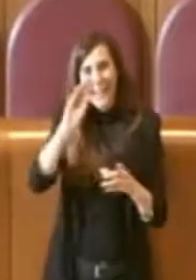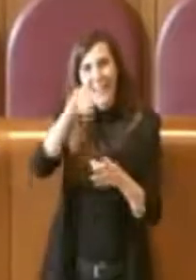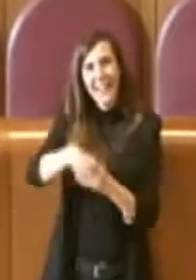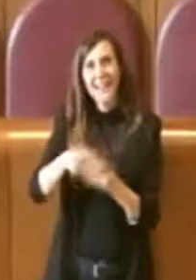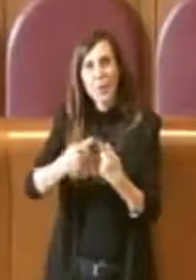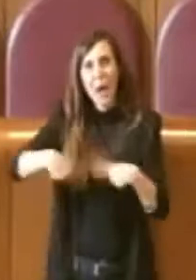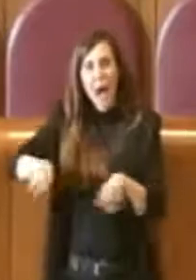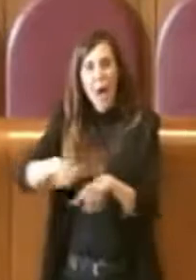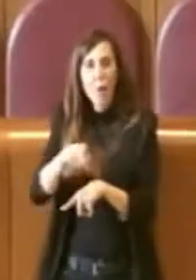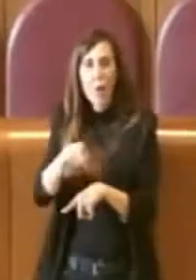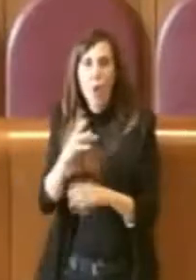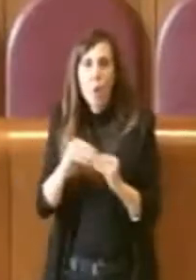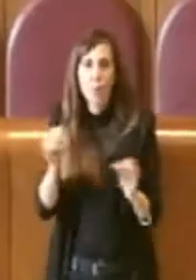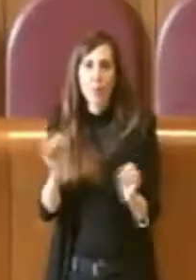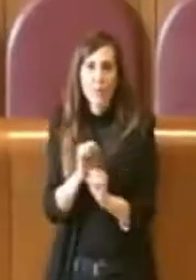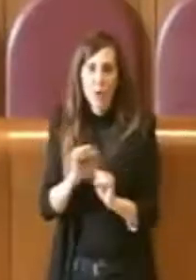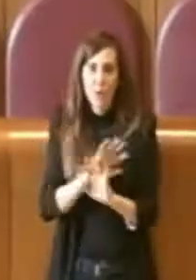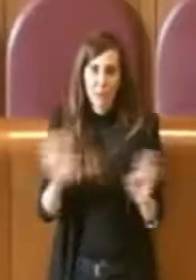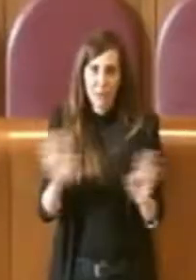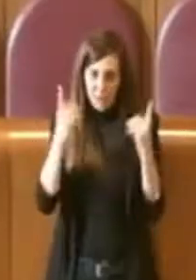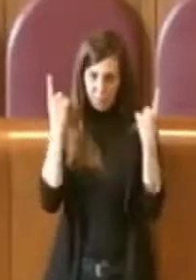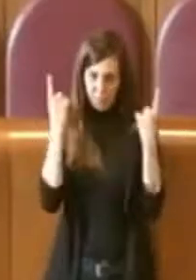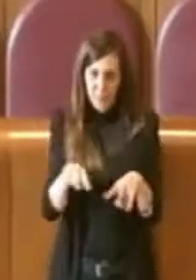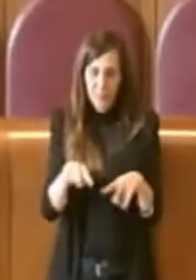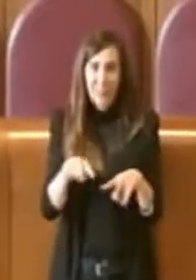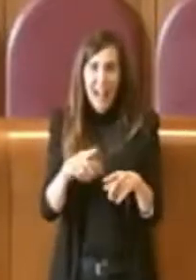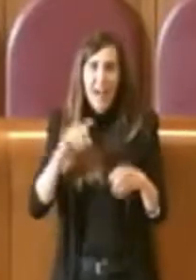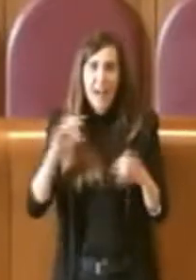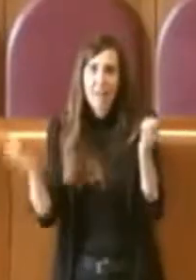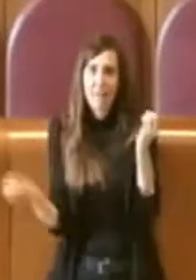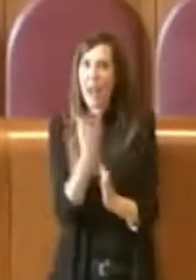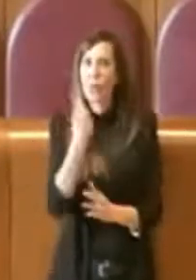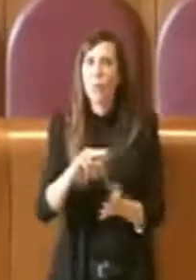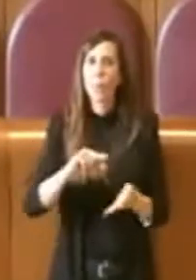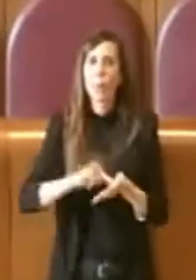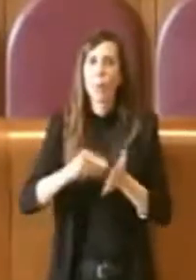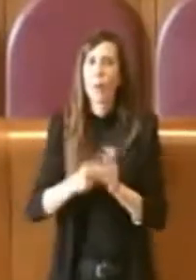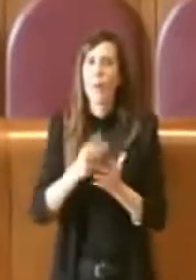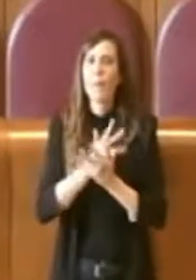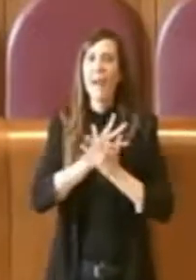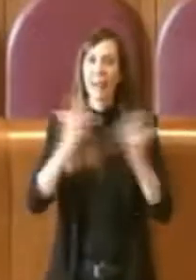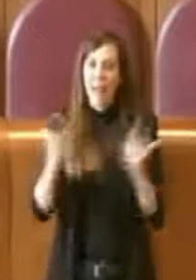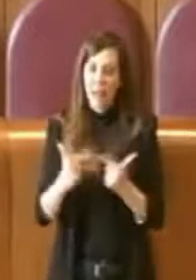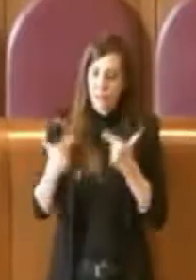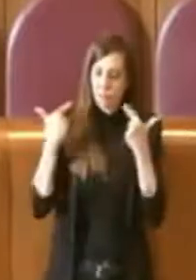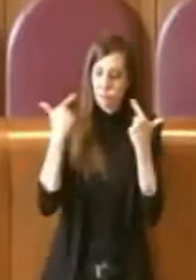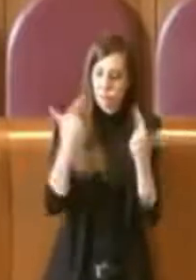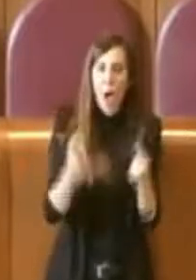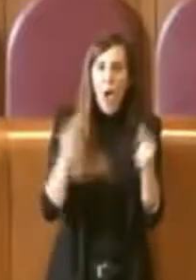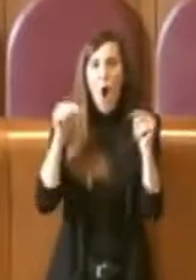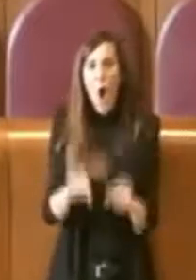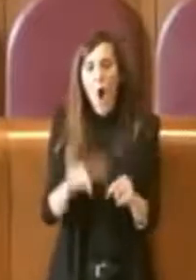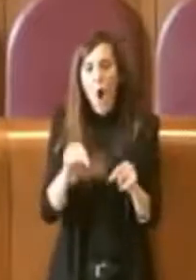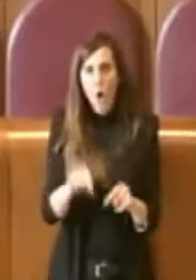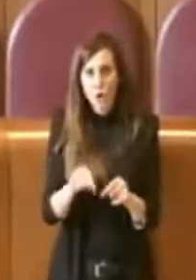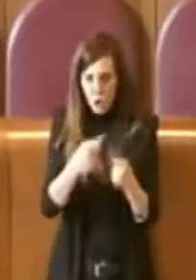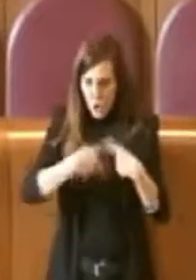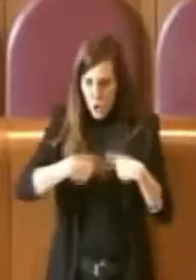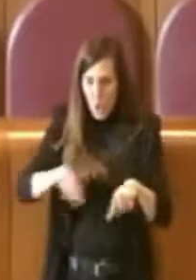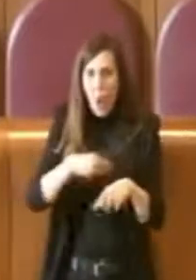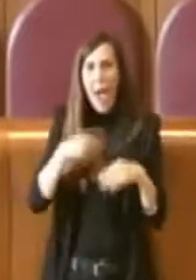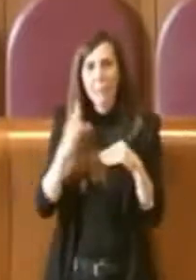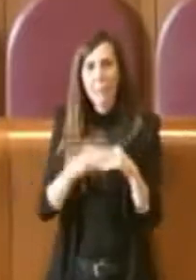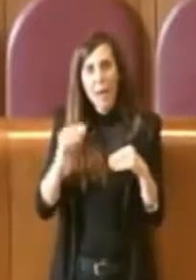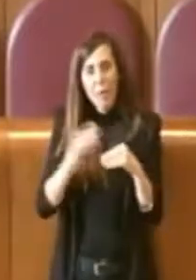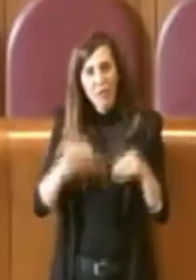potevano fare. Dunque tutto questo ha generato un problema enorme e oggi abbiamo dato, e lo abbiamo già